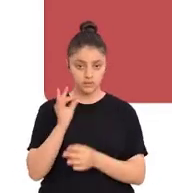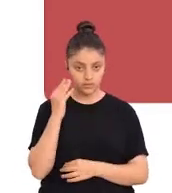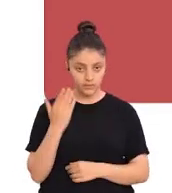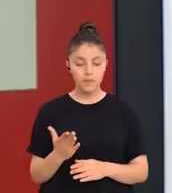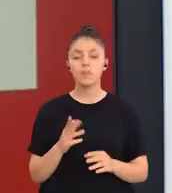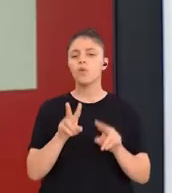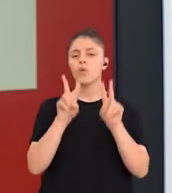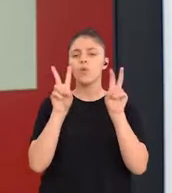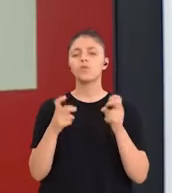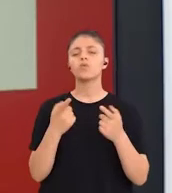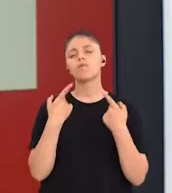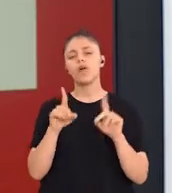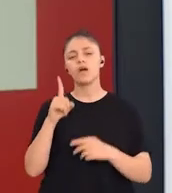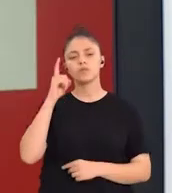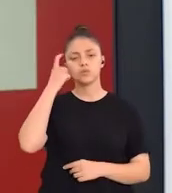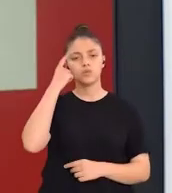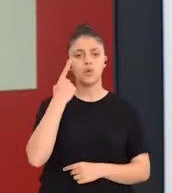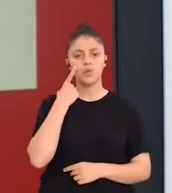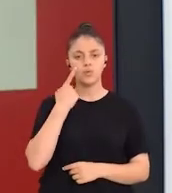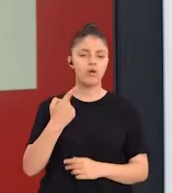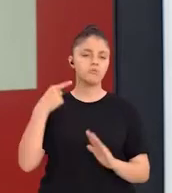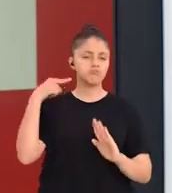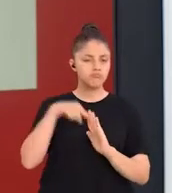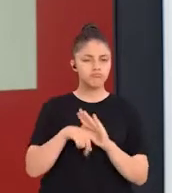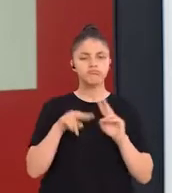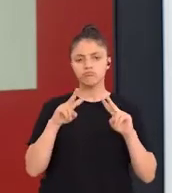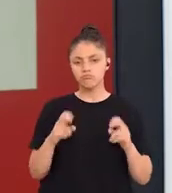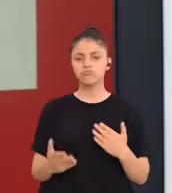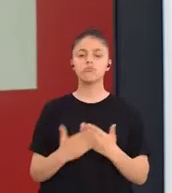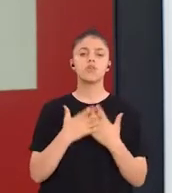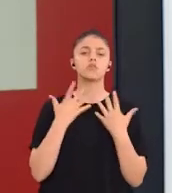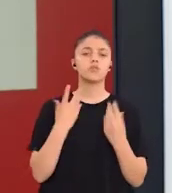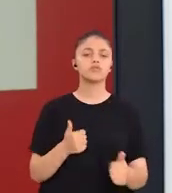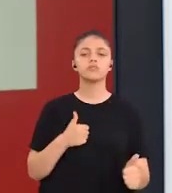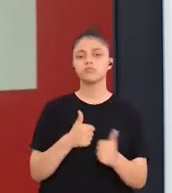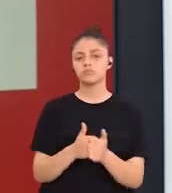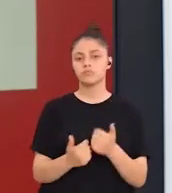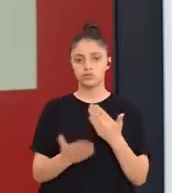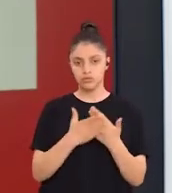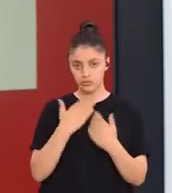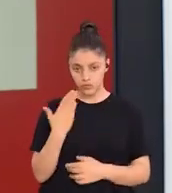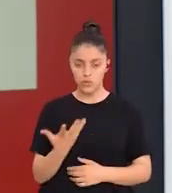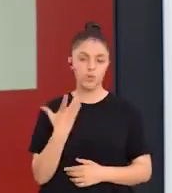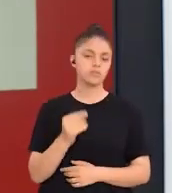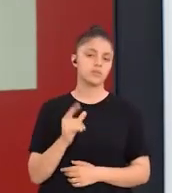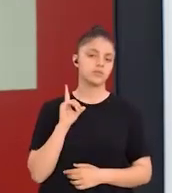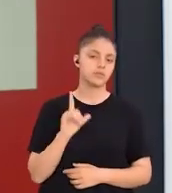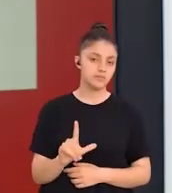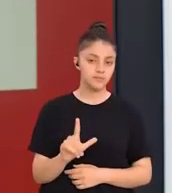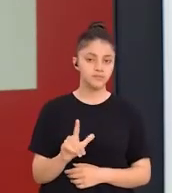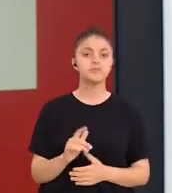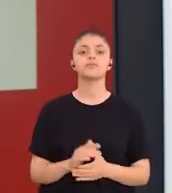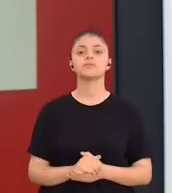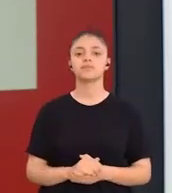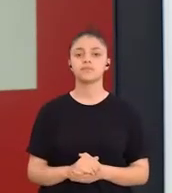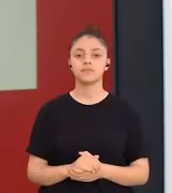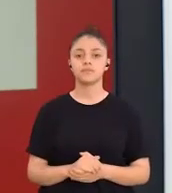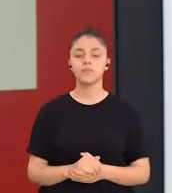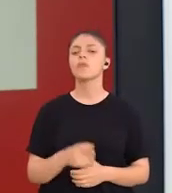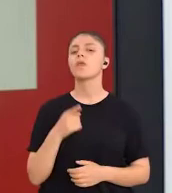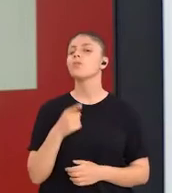kişiler, konuyu farklı bakış açılarından irdelemeye destek olacak danışmanlar yer almaktadır.